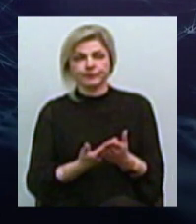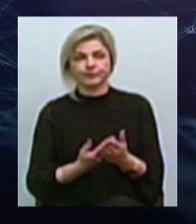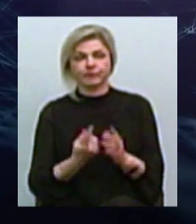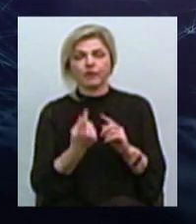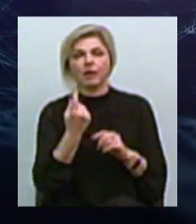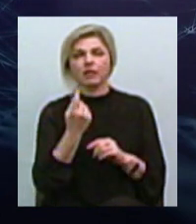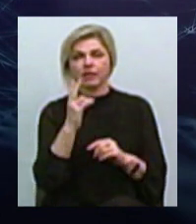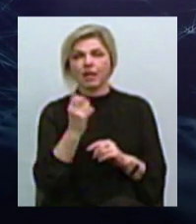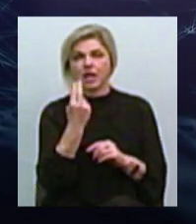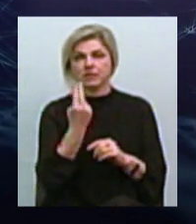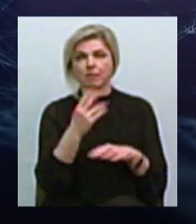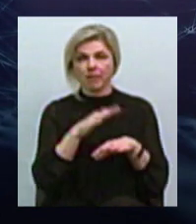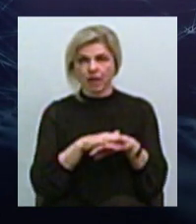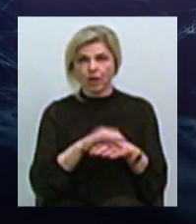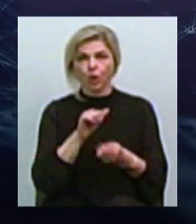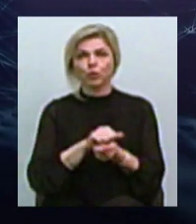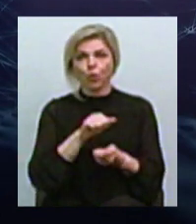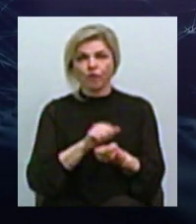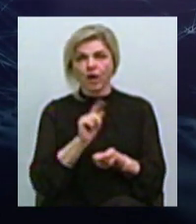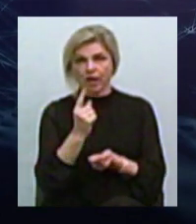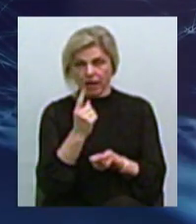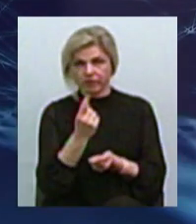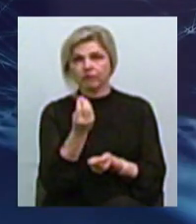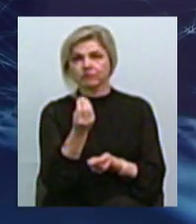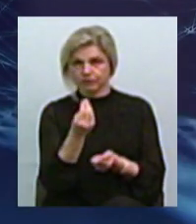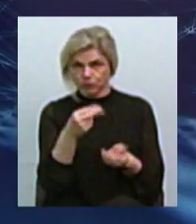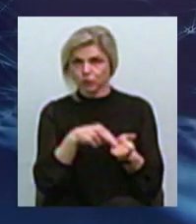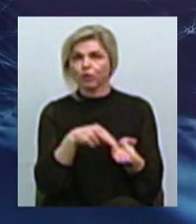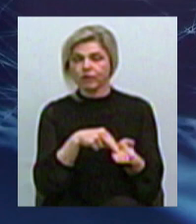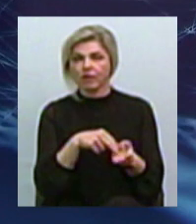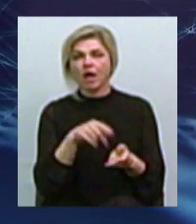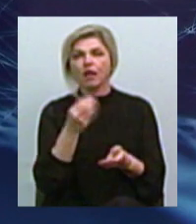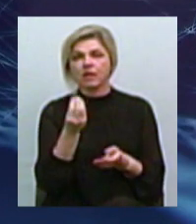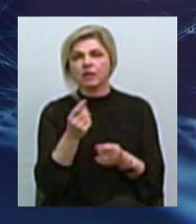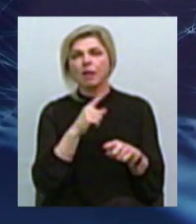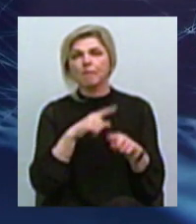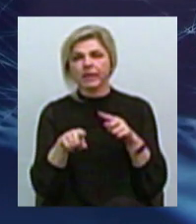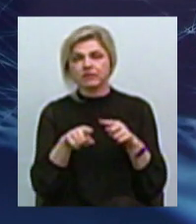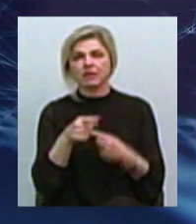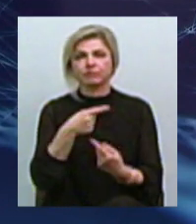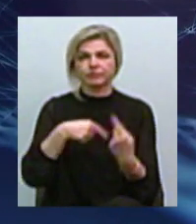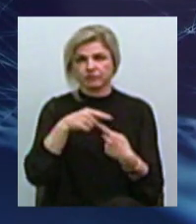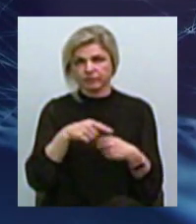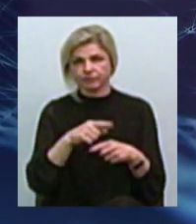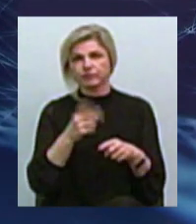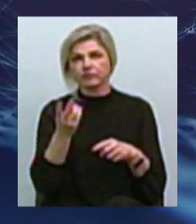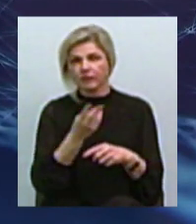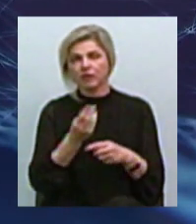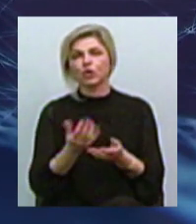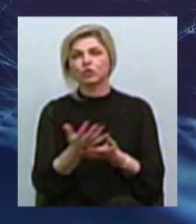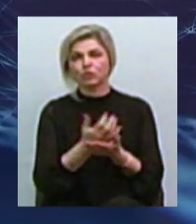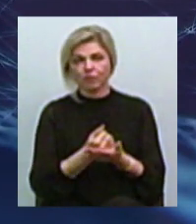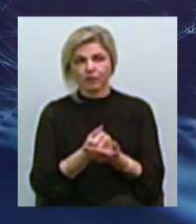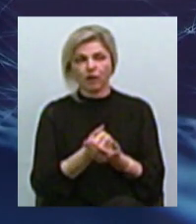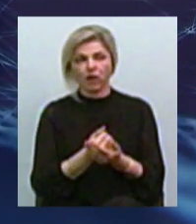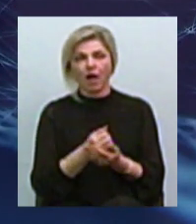з Нацбанку Надрукувати гривню коштує грошей Вона дуже швидко вийде з нормального стану Її потрібно зібрати через... То